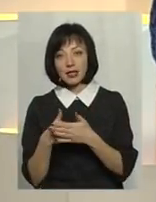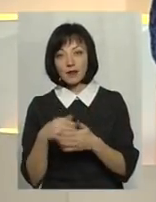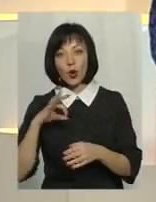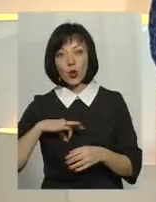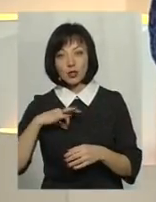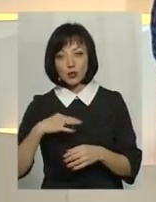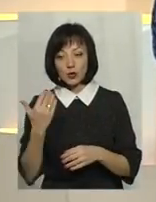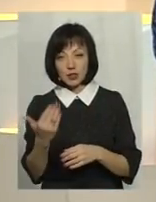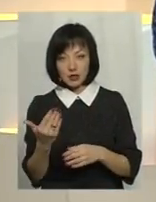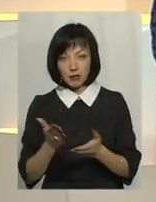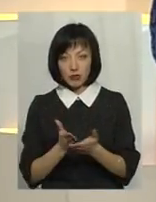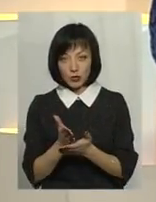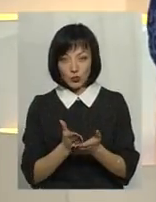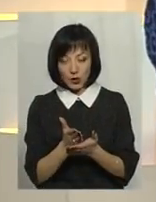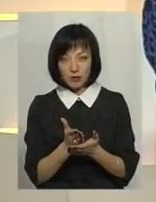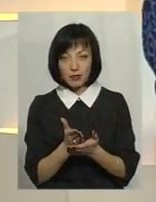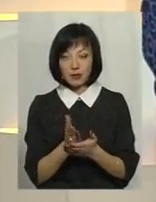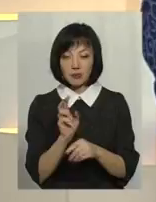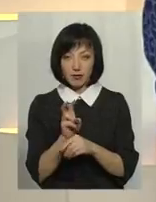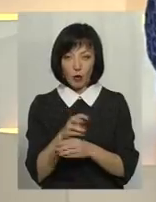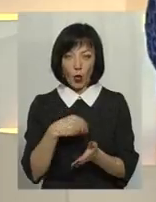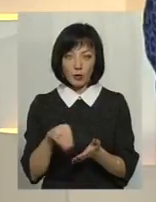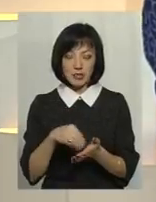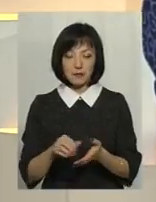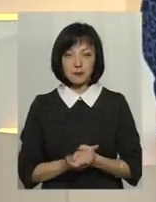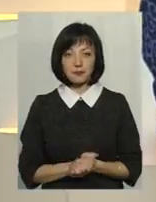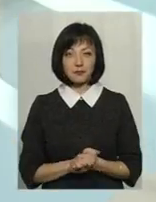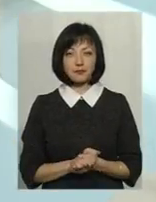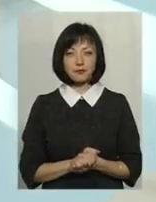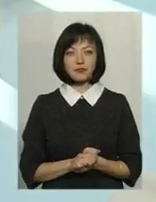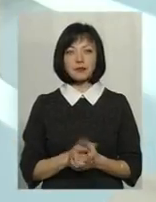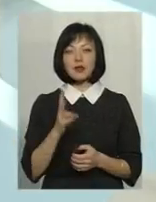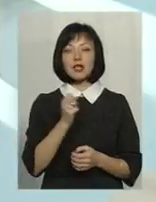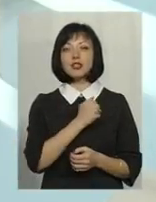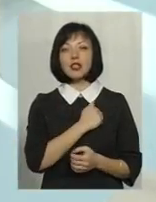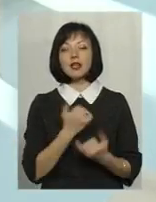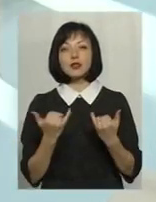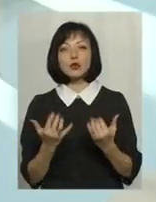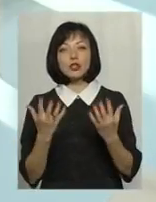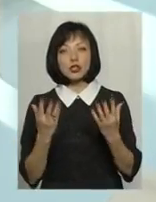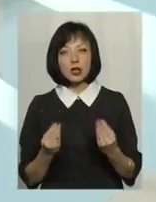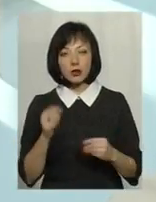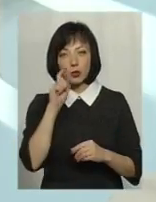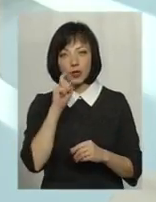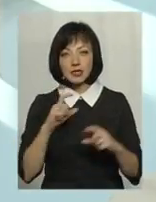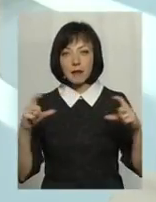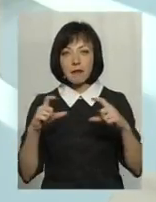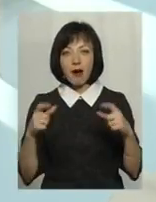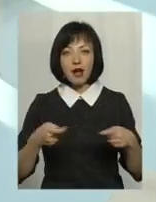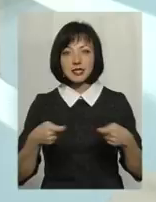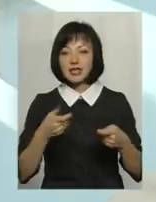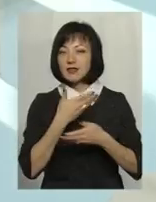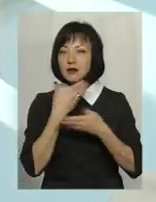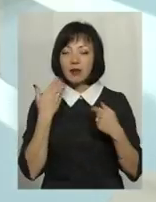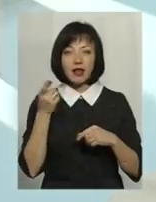користується і є активним, по суті, відвідувачами. Просто, на жаль, на сьогоднішній день українських магазинів немає,